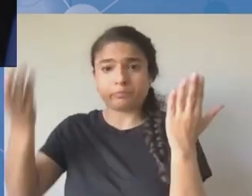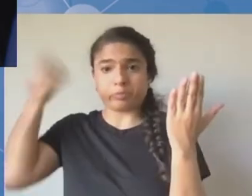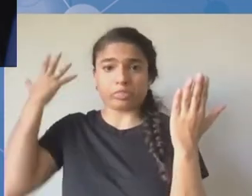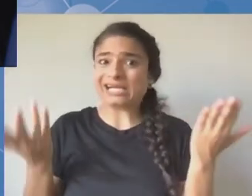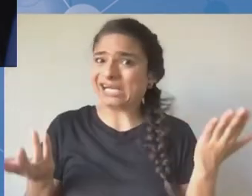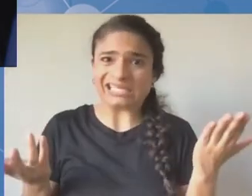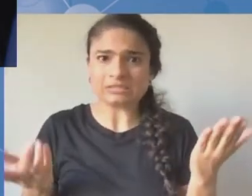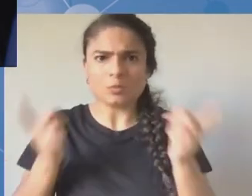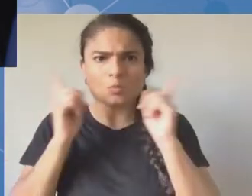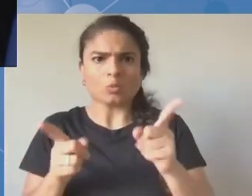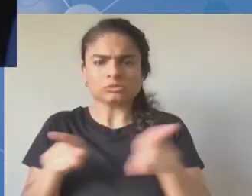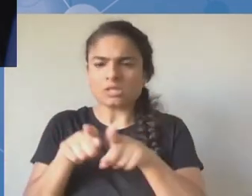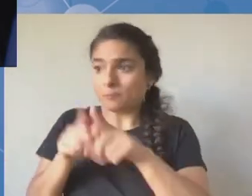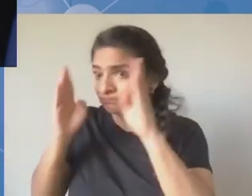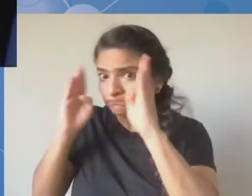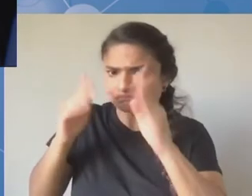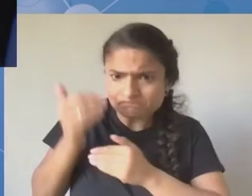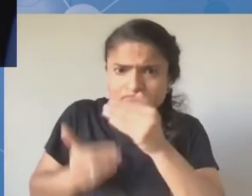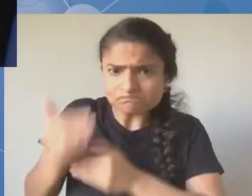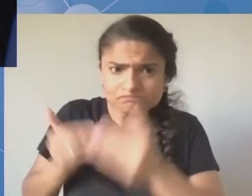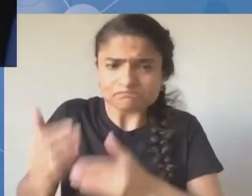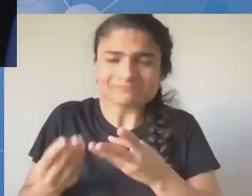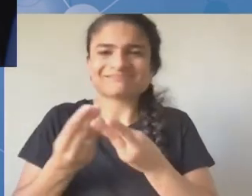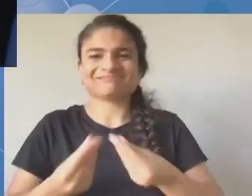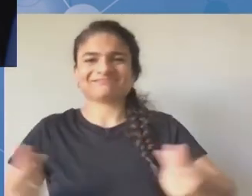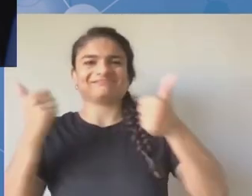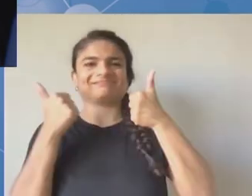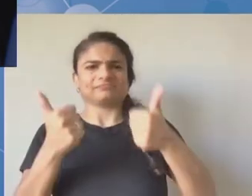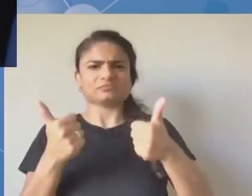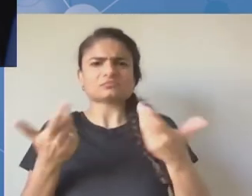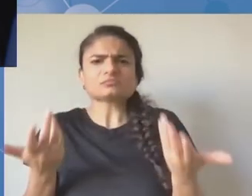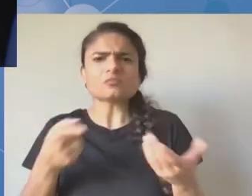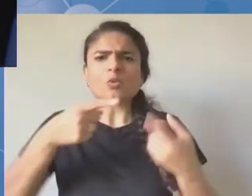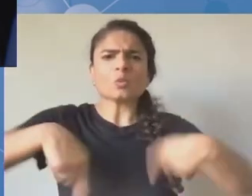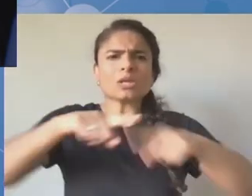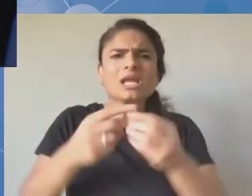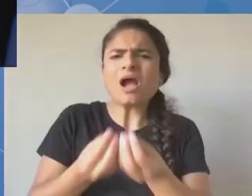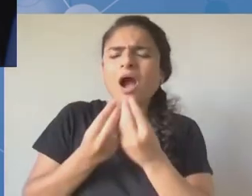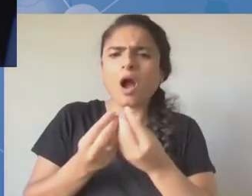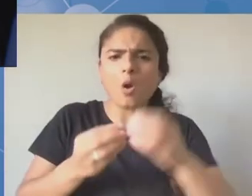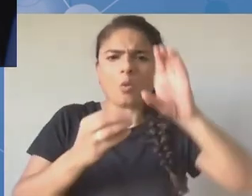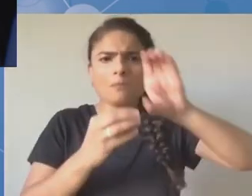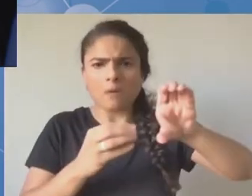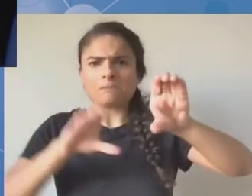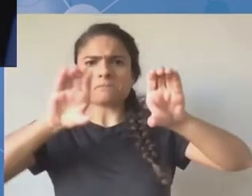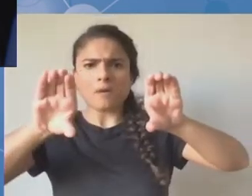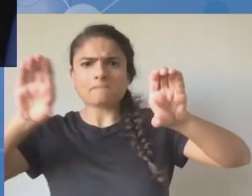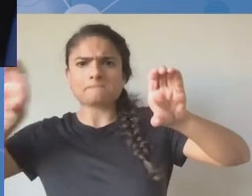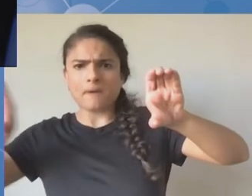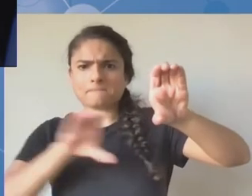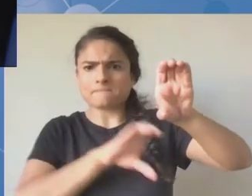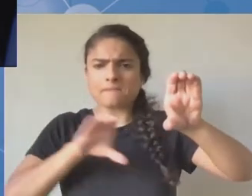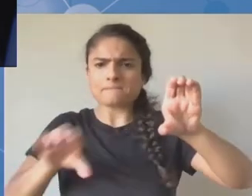każda z sesji była lepiej reprezentowana przez młodych ludzi, przez młode pokolenie.